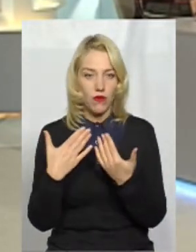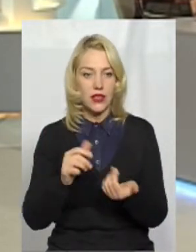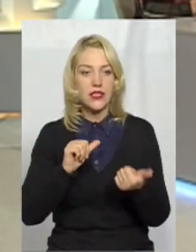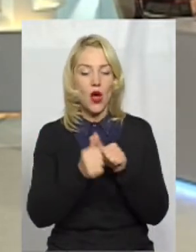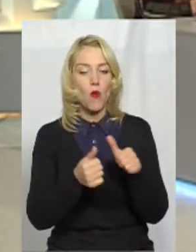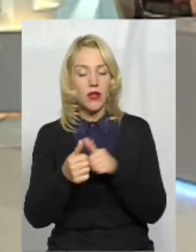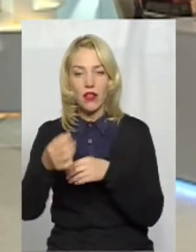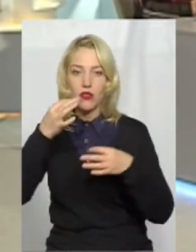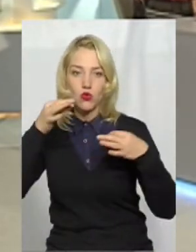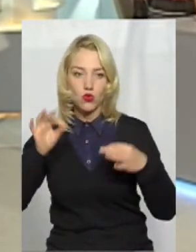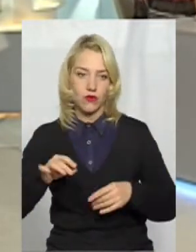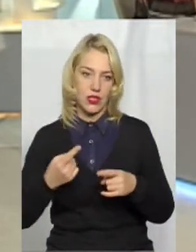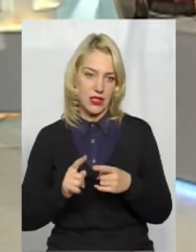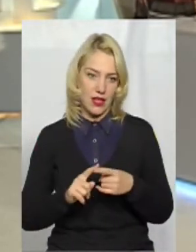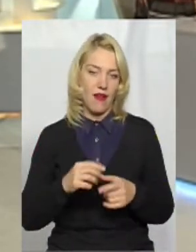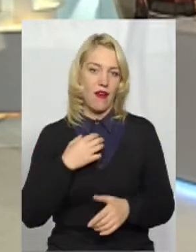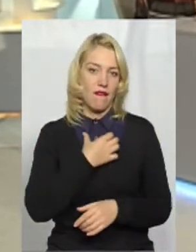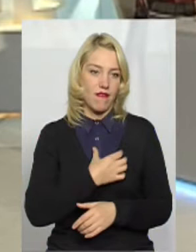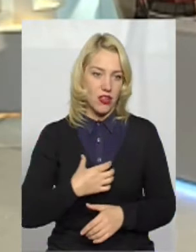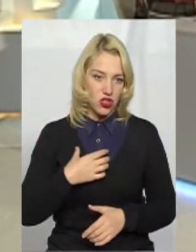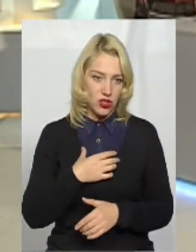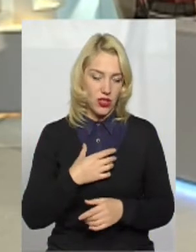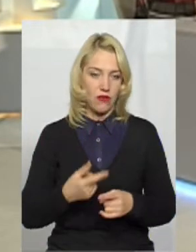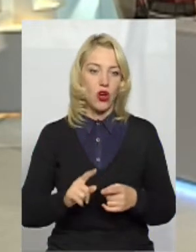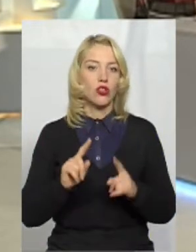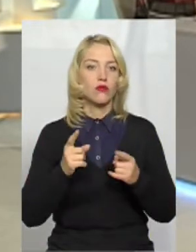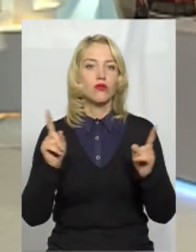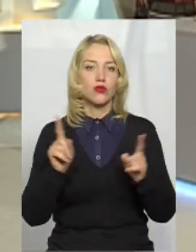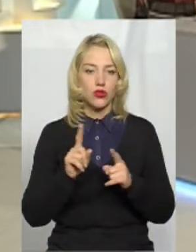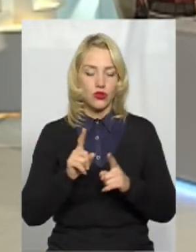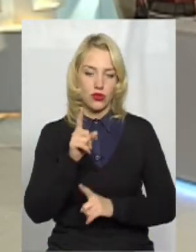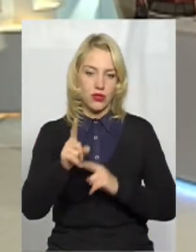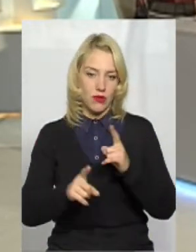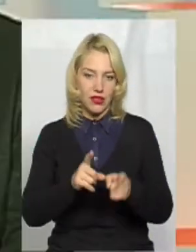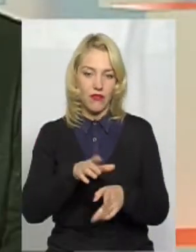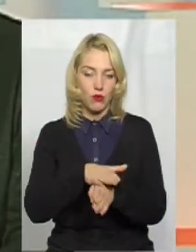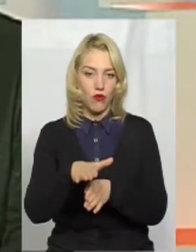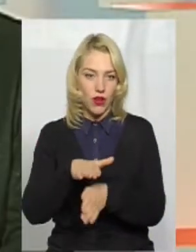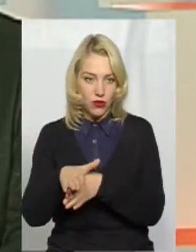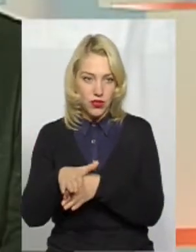обмінятися досвідом. І це дуже важливо. Не сидіти на місці, тому що зміни відбуваються